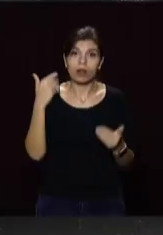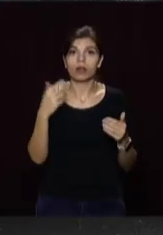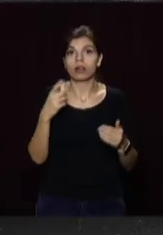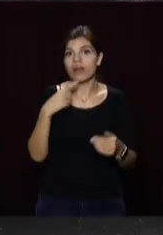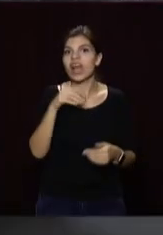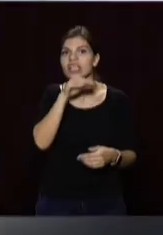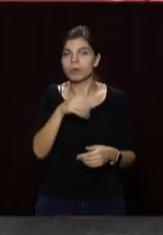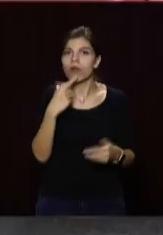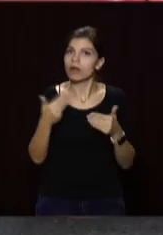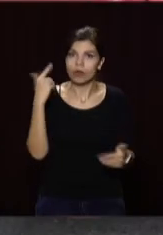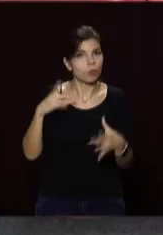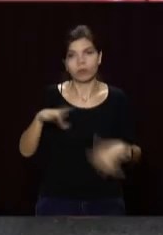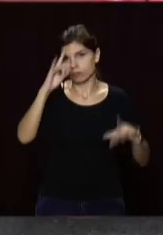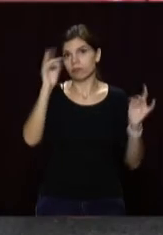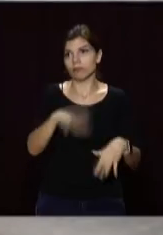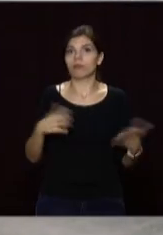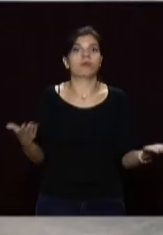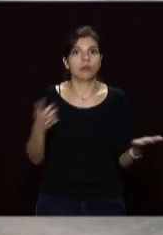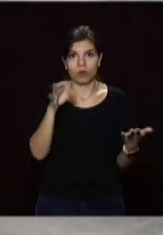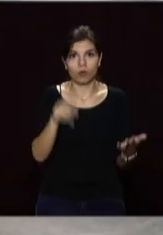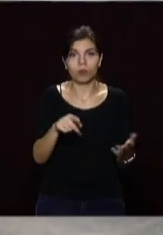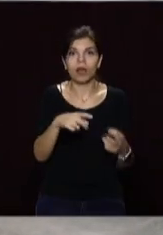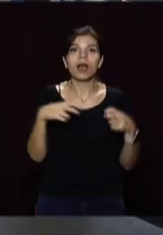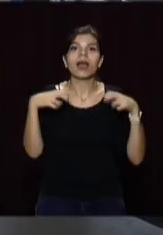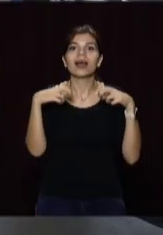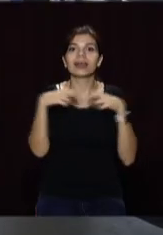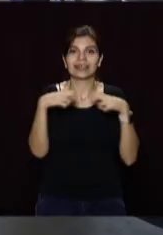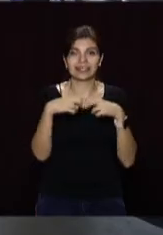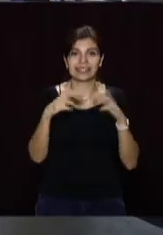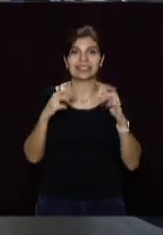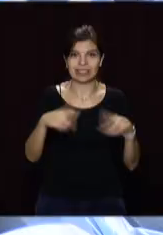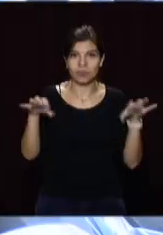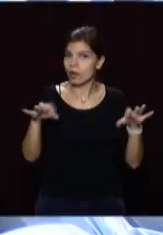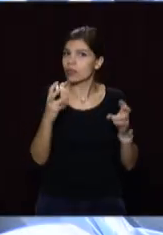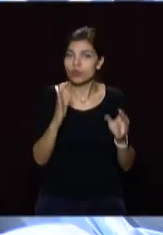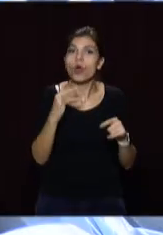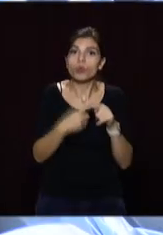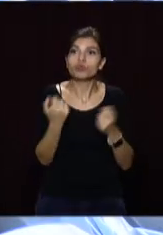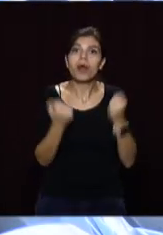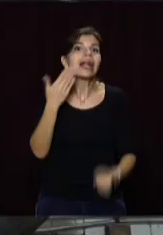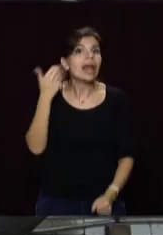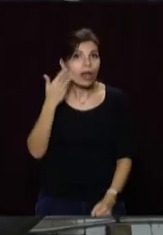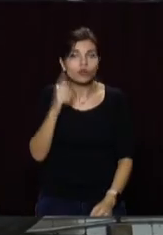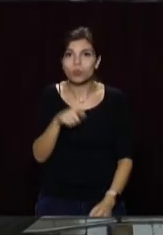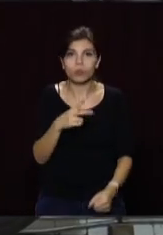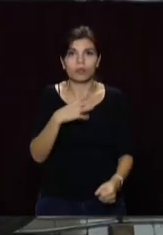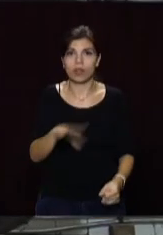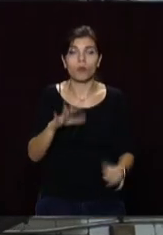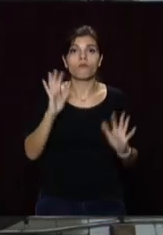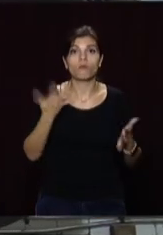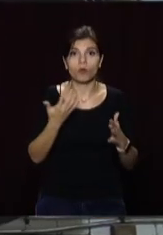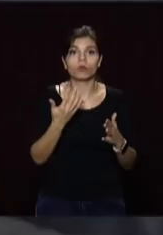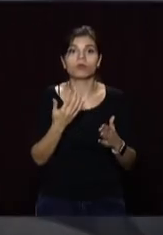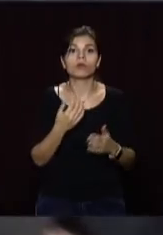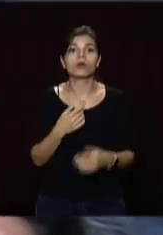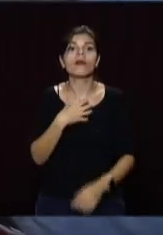все подбати, кажуть експерти. І питання не лише в тому, аби зняти з машини літній капці і вдягти зимові. Аби машина рухалася легко і не підвела у скрутний